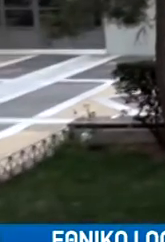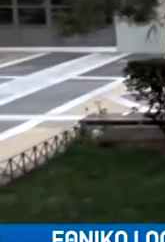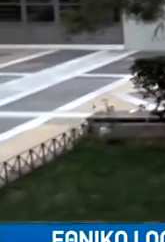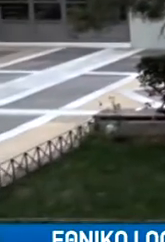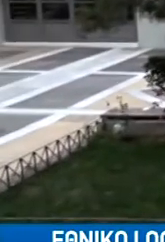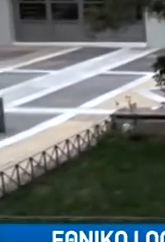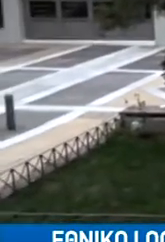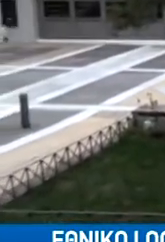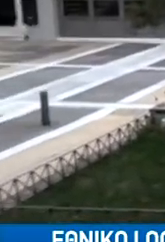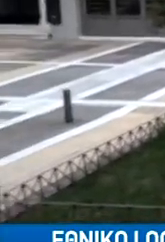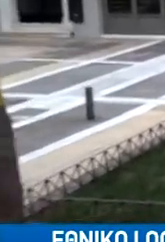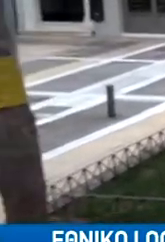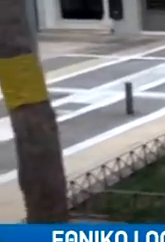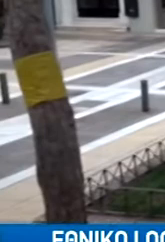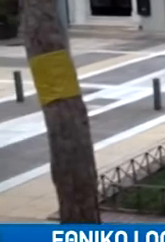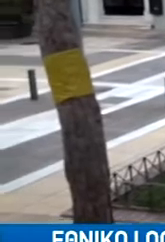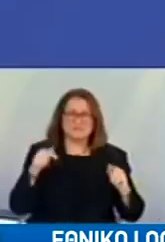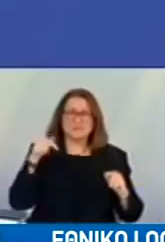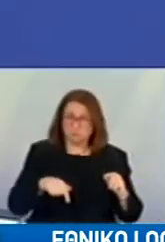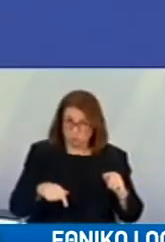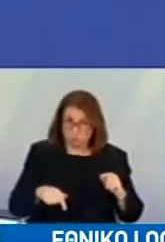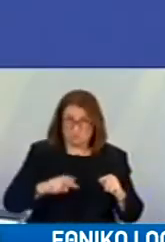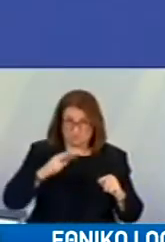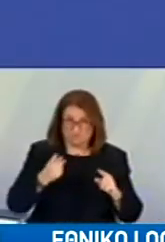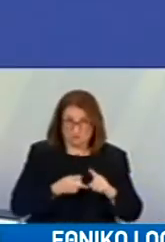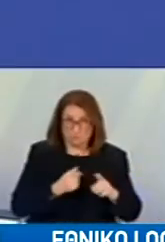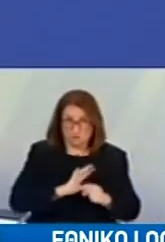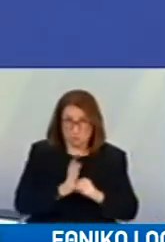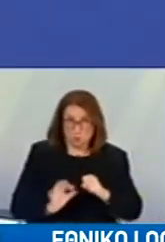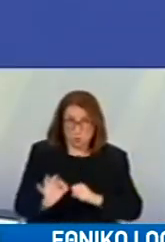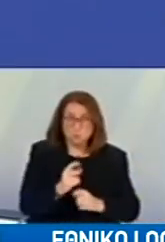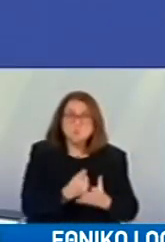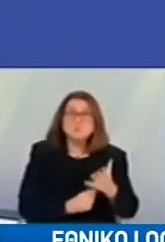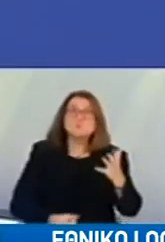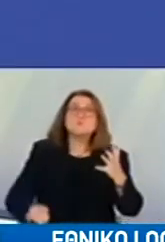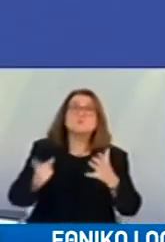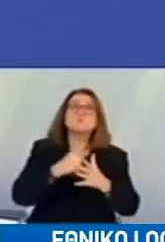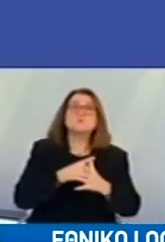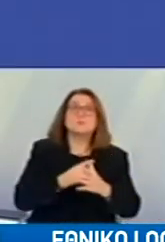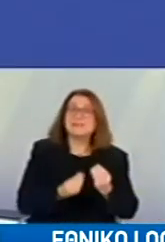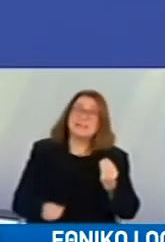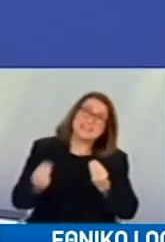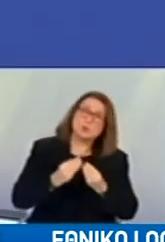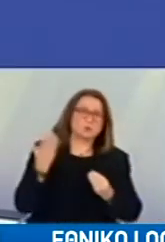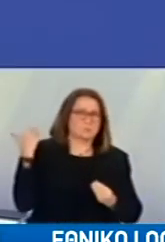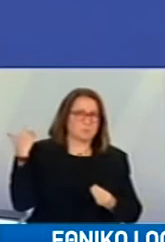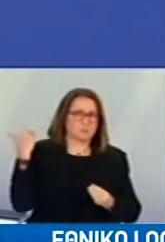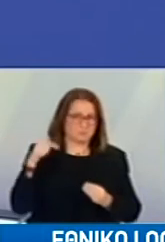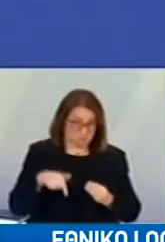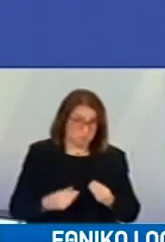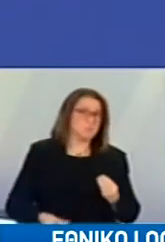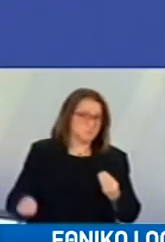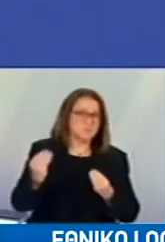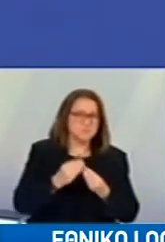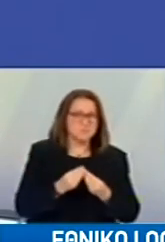εβδομάδες έως και τις 30 Νοεμβρίου. Είμαι σίγουρος ότι θα κερδίσουμε και αυτή τη μάχη, χρειάζεται να τη